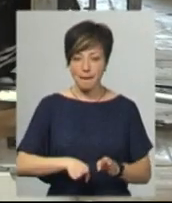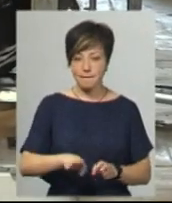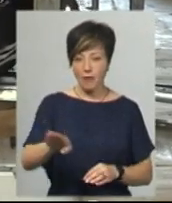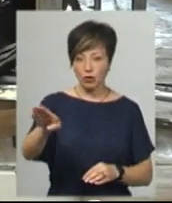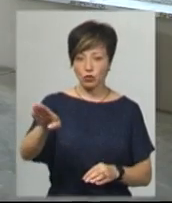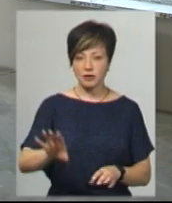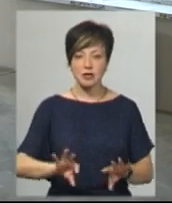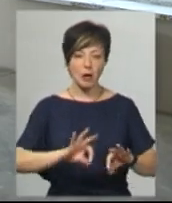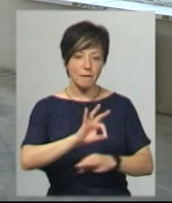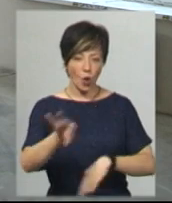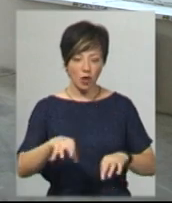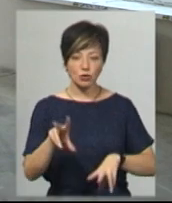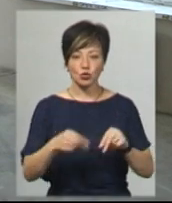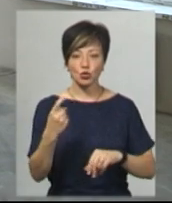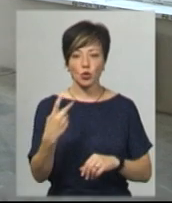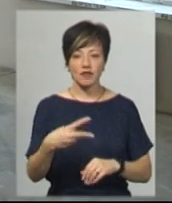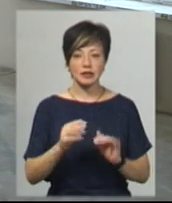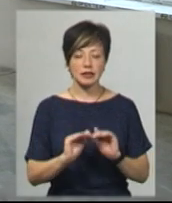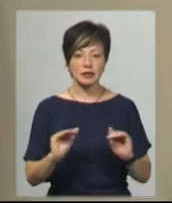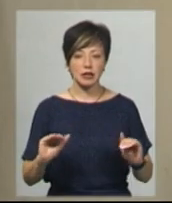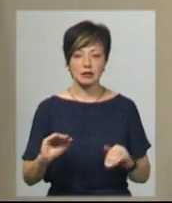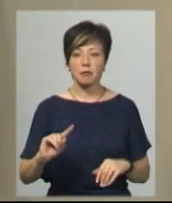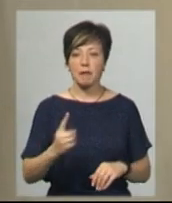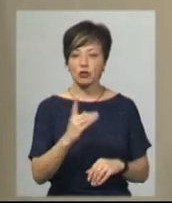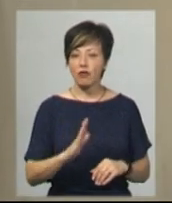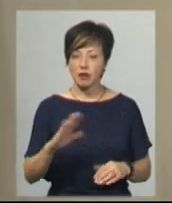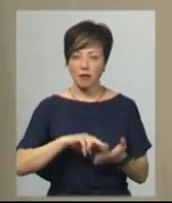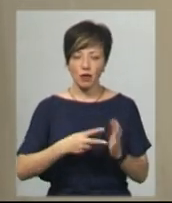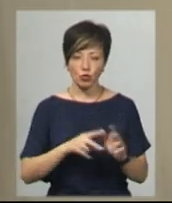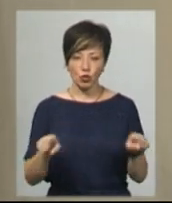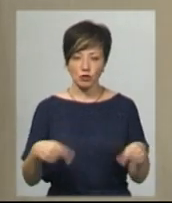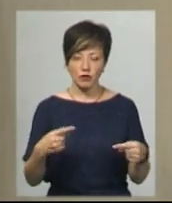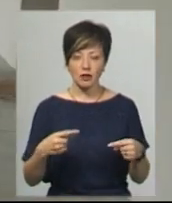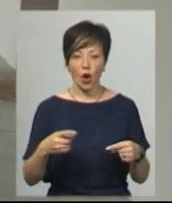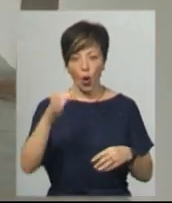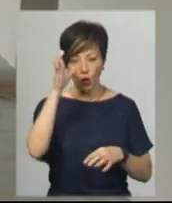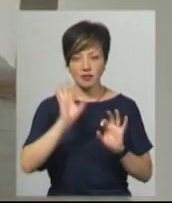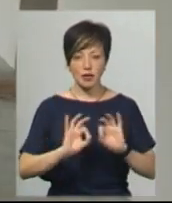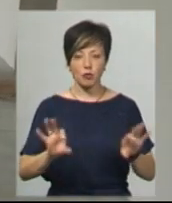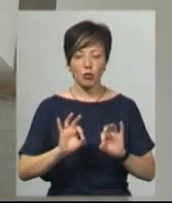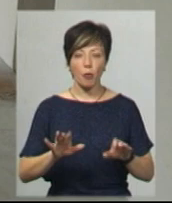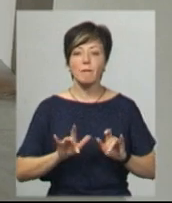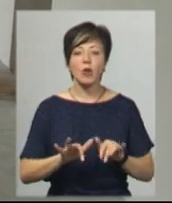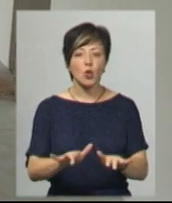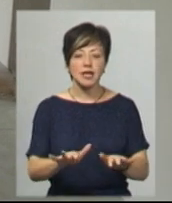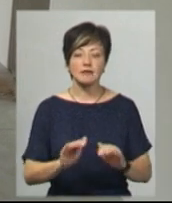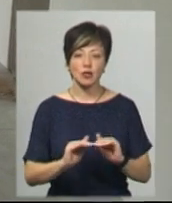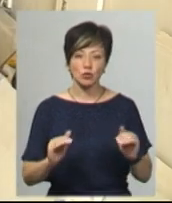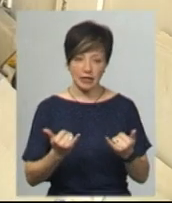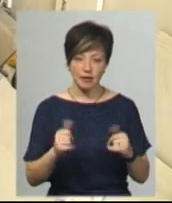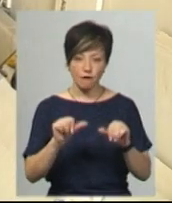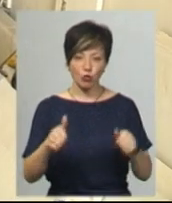За проєктом, заклад розрахований на 120 дітей. З першого вересня планують організувати освітній процес в садочку. Наразі формують списки